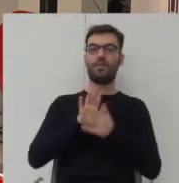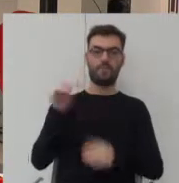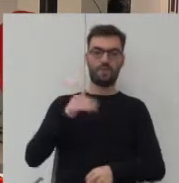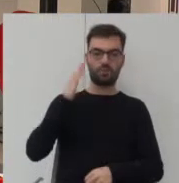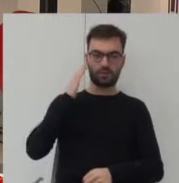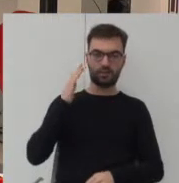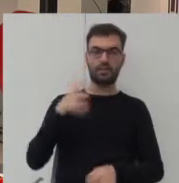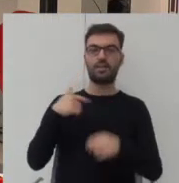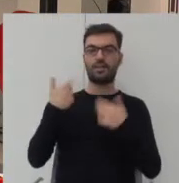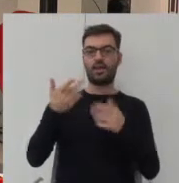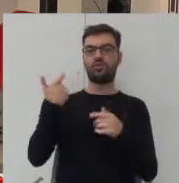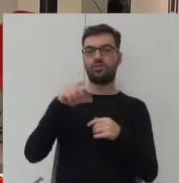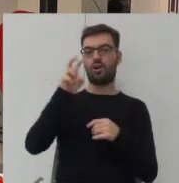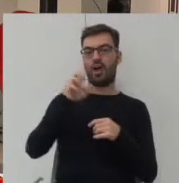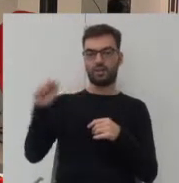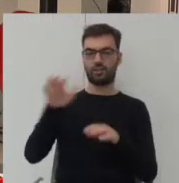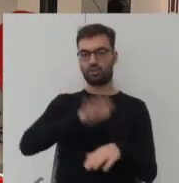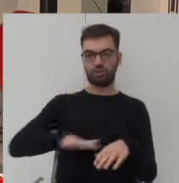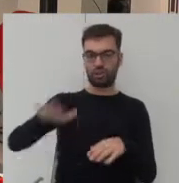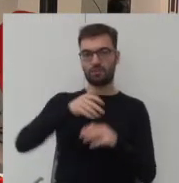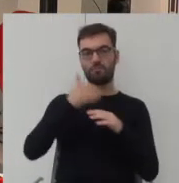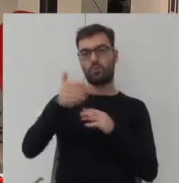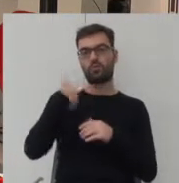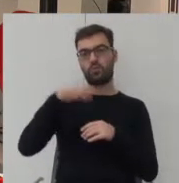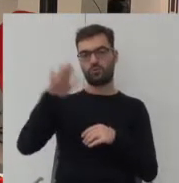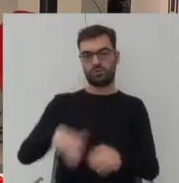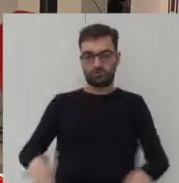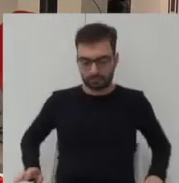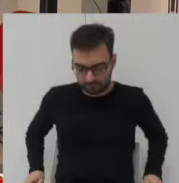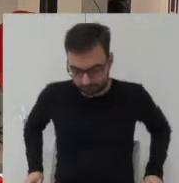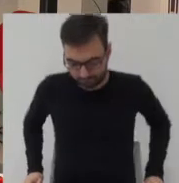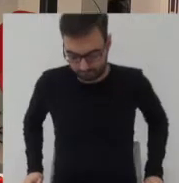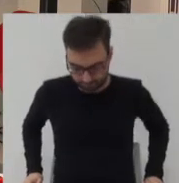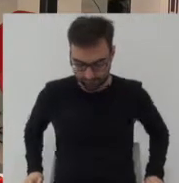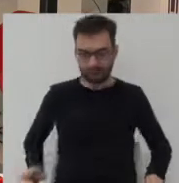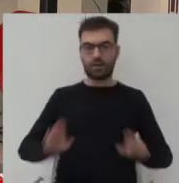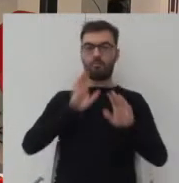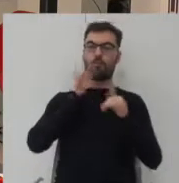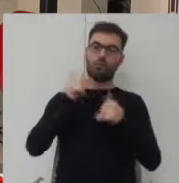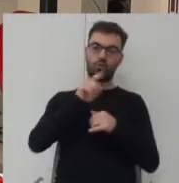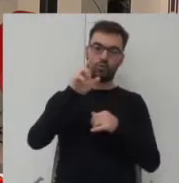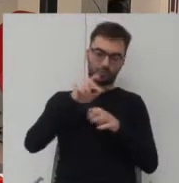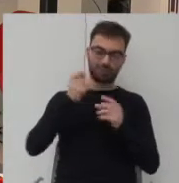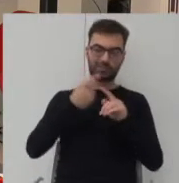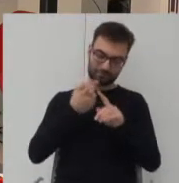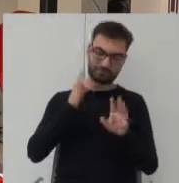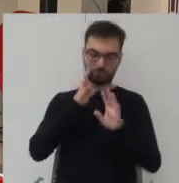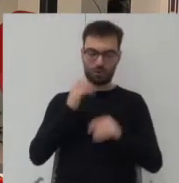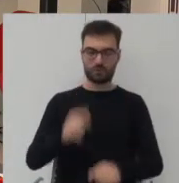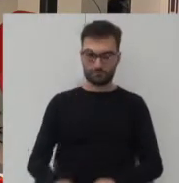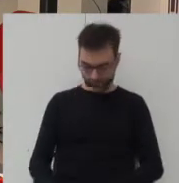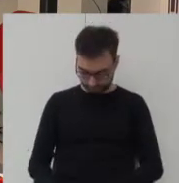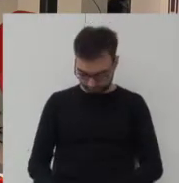przeznaczając na to 100 hektarów terenów pod Białym Stokiem jest to pewna analogia chociaż odległa do Curychu chodziło o to żeby